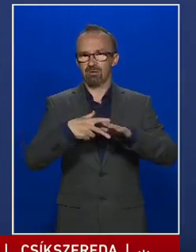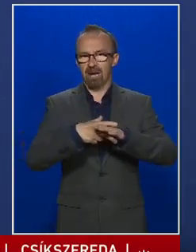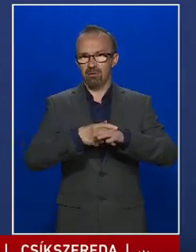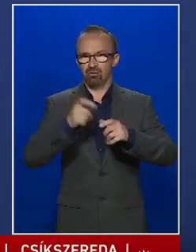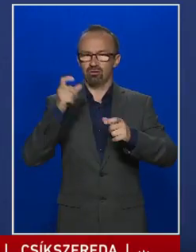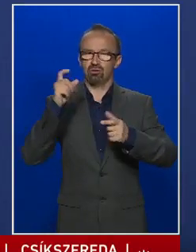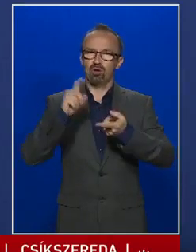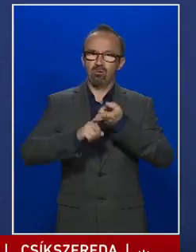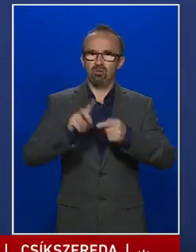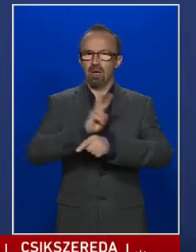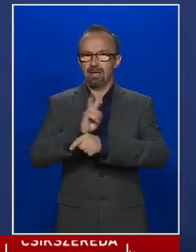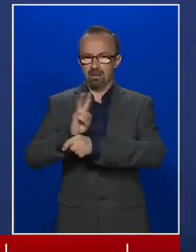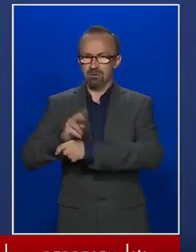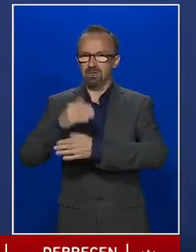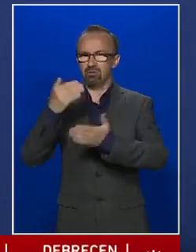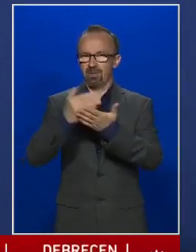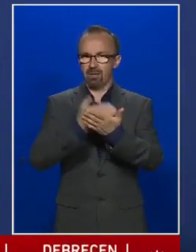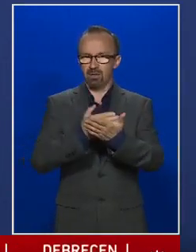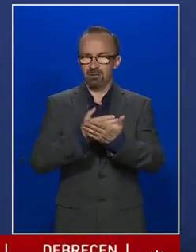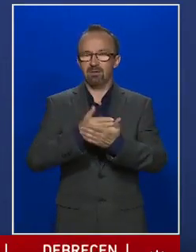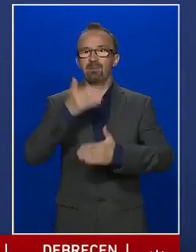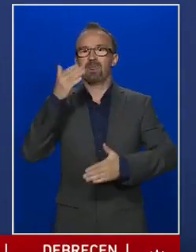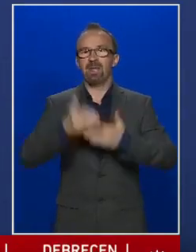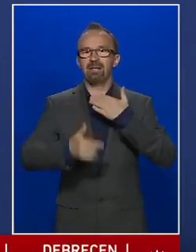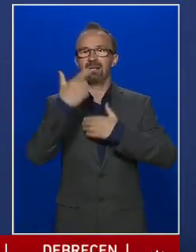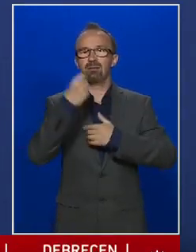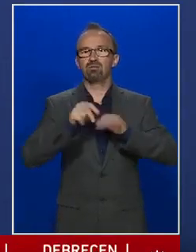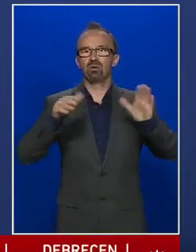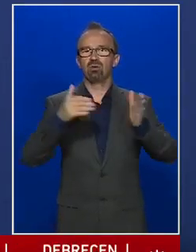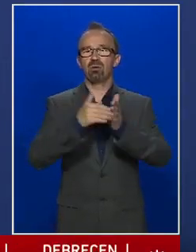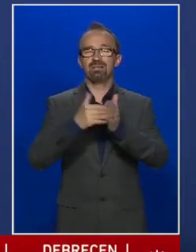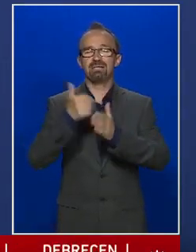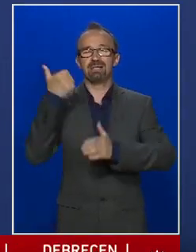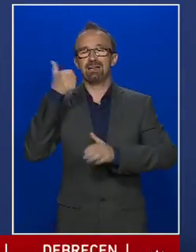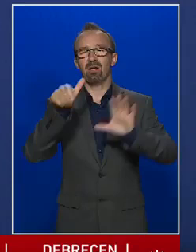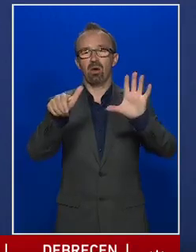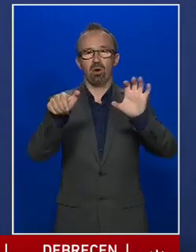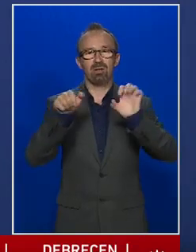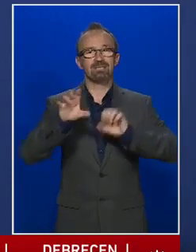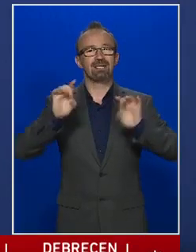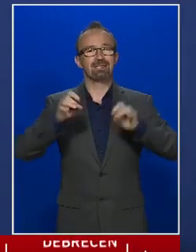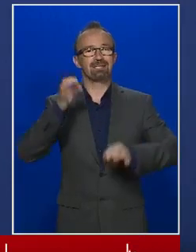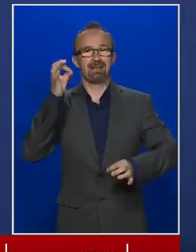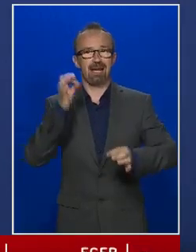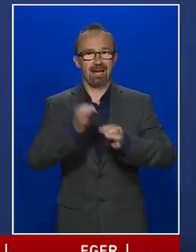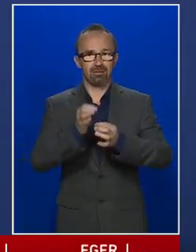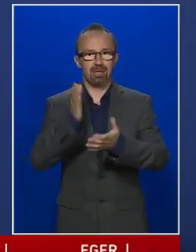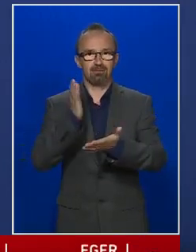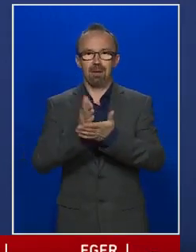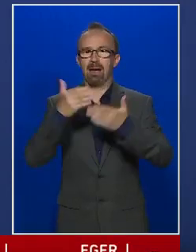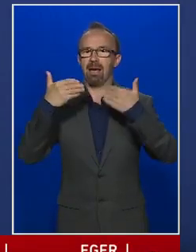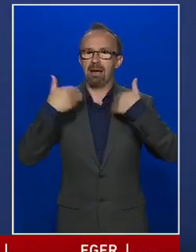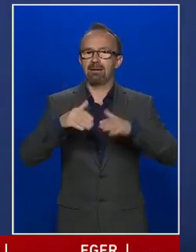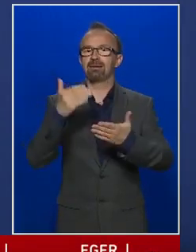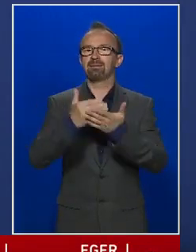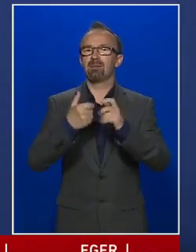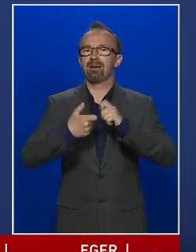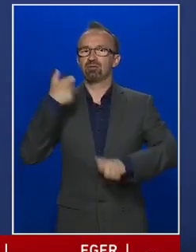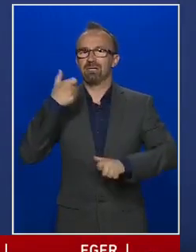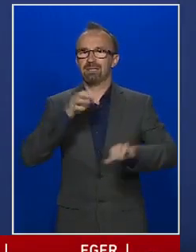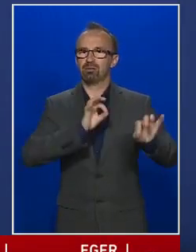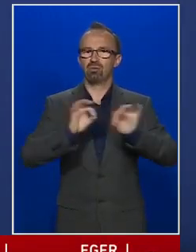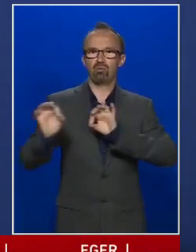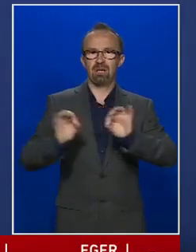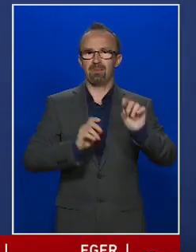kapcsolatos ellenőrzési feladatainkat. Ez idáig 28610 esetben indítottunk szabálysértés